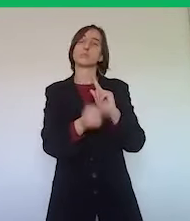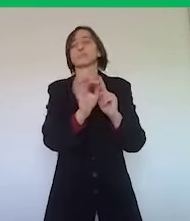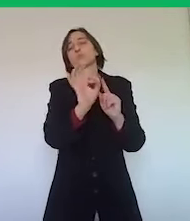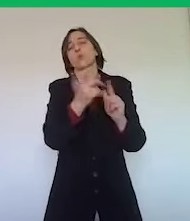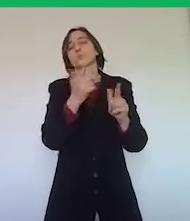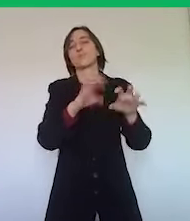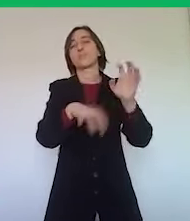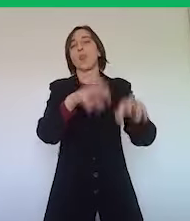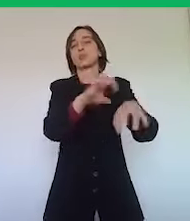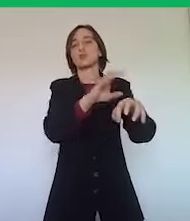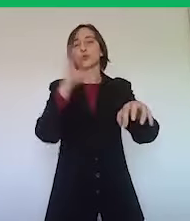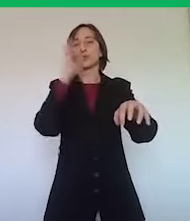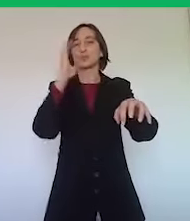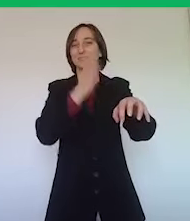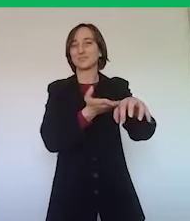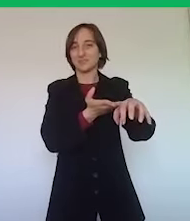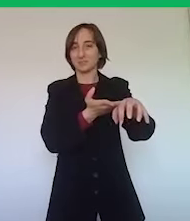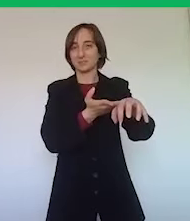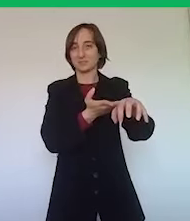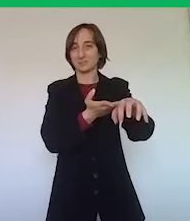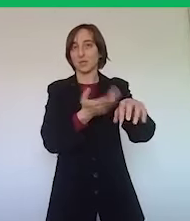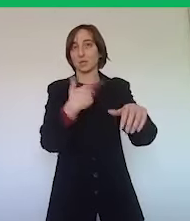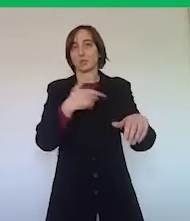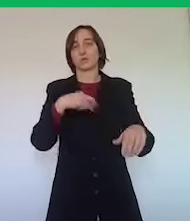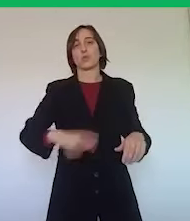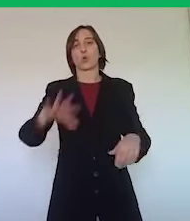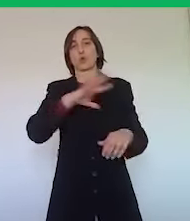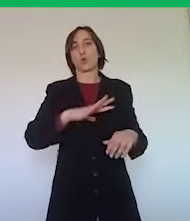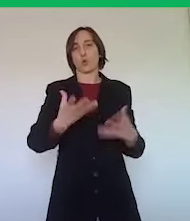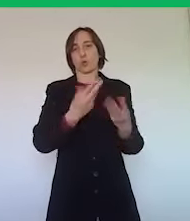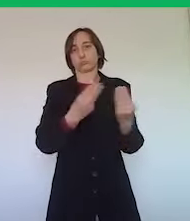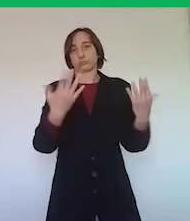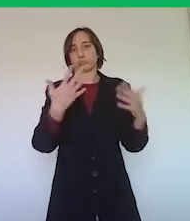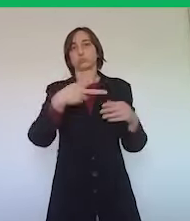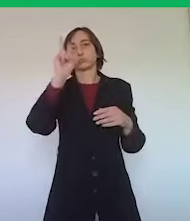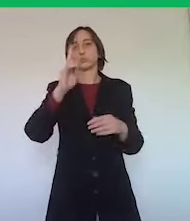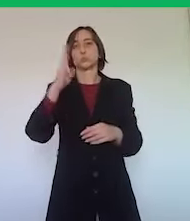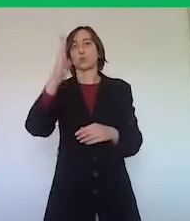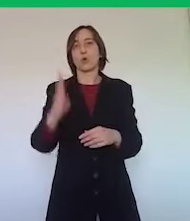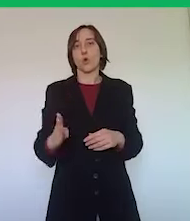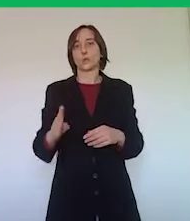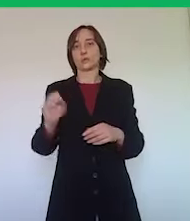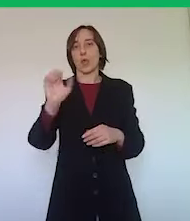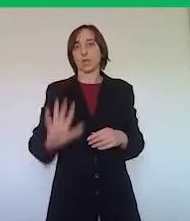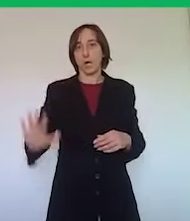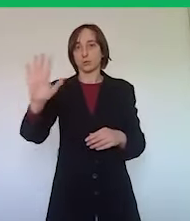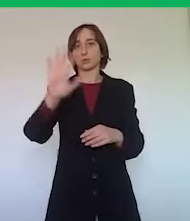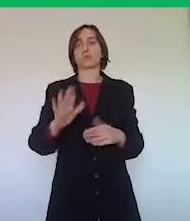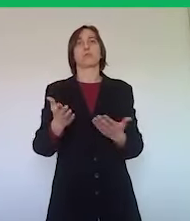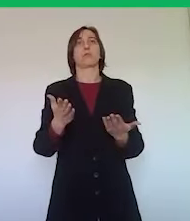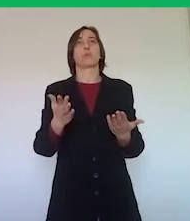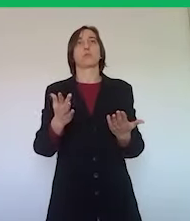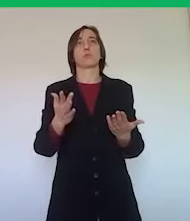o di villaggi turistici che sono piuttosto diffusi nella nostra regione, nella costa adriatica